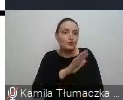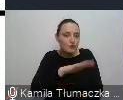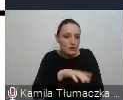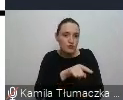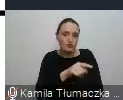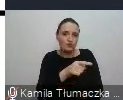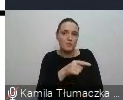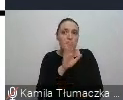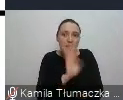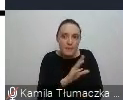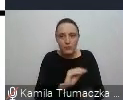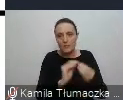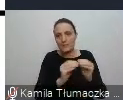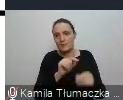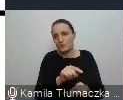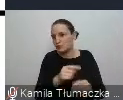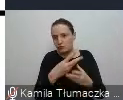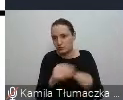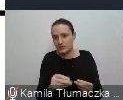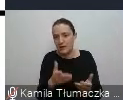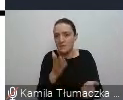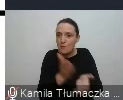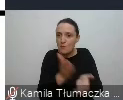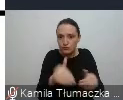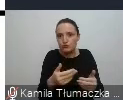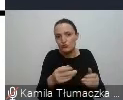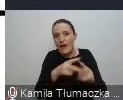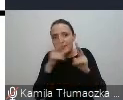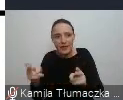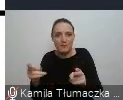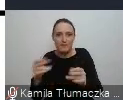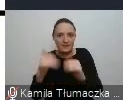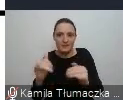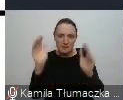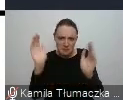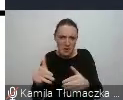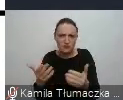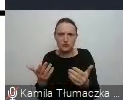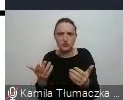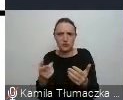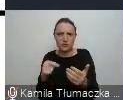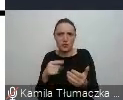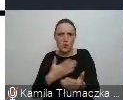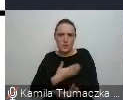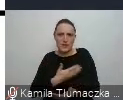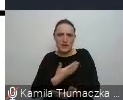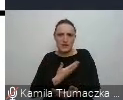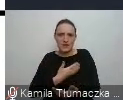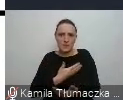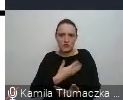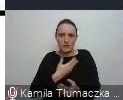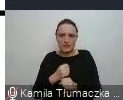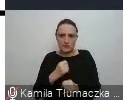dziecko jest już na jakimś takim etapie, że może nad tymi umiejętnościami pracować.